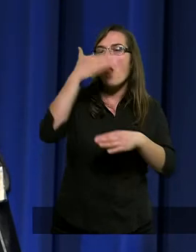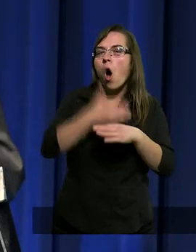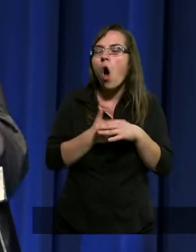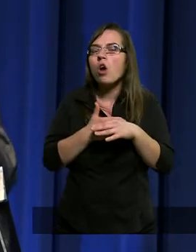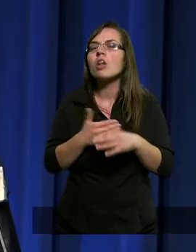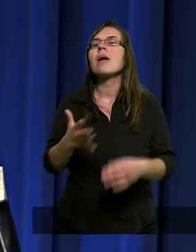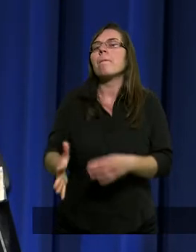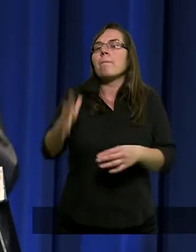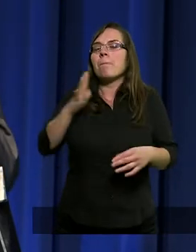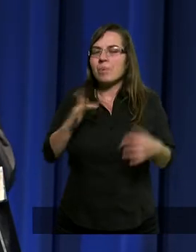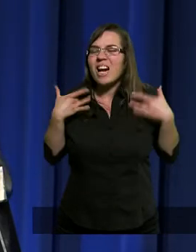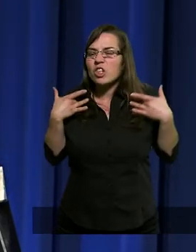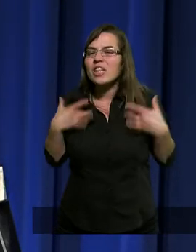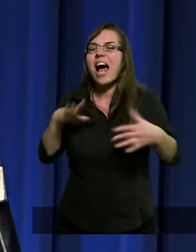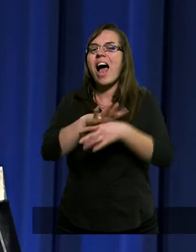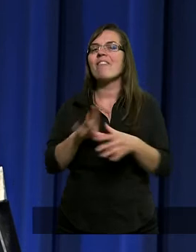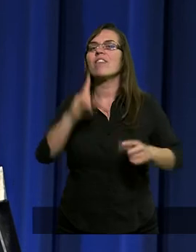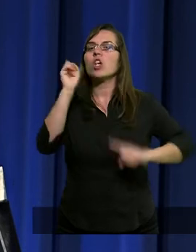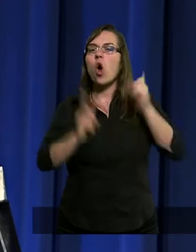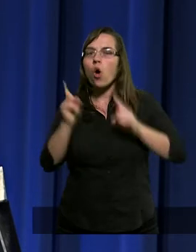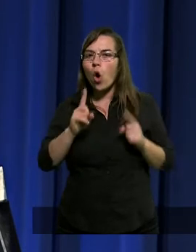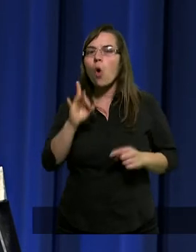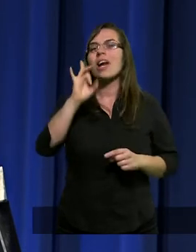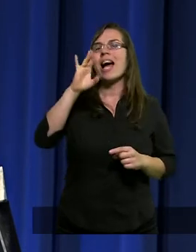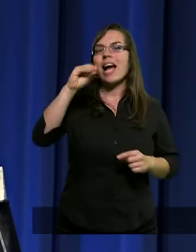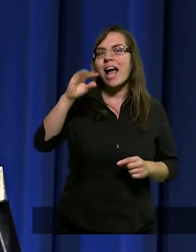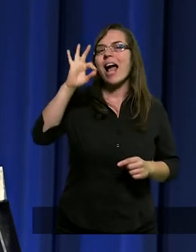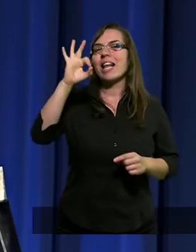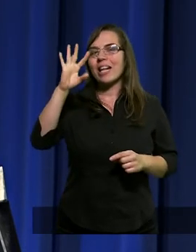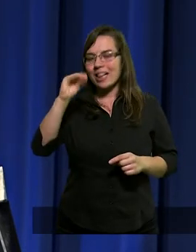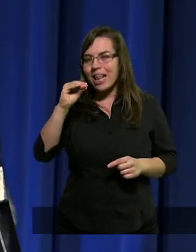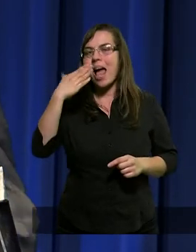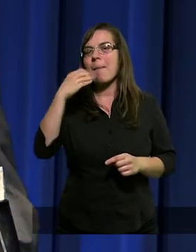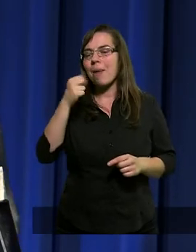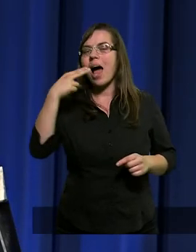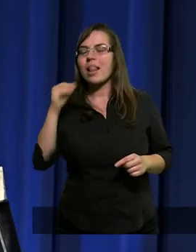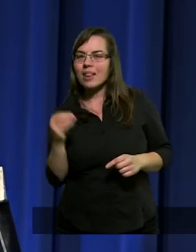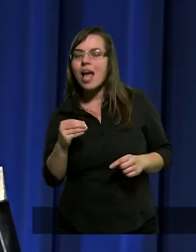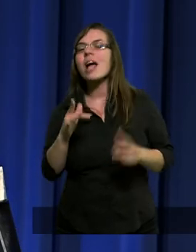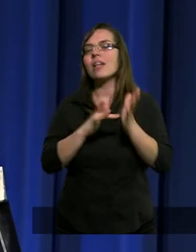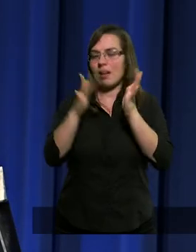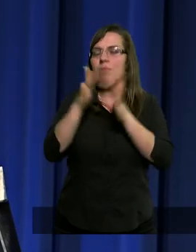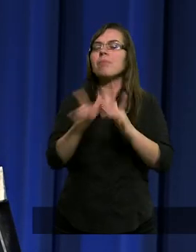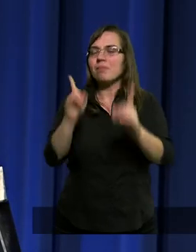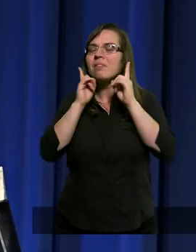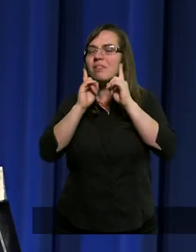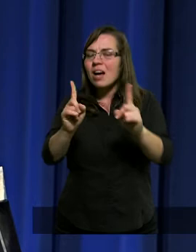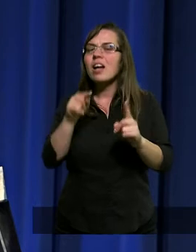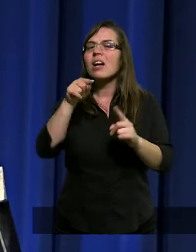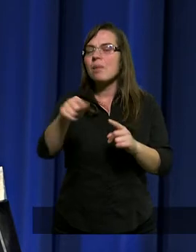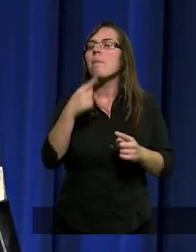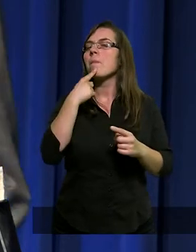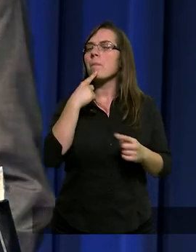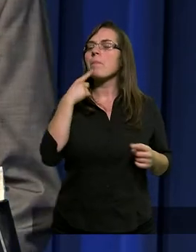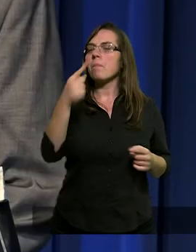noc przeżyta w ogrodzie Getsemane. Getsemane. Jezus Chrystus ze smutkiem też